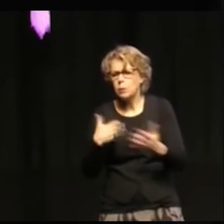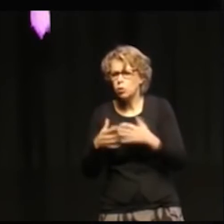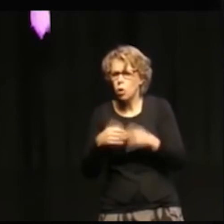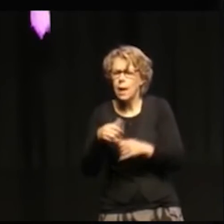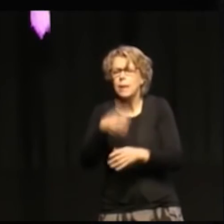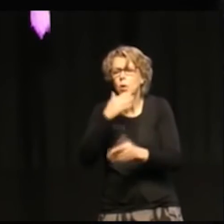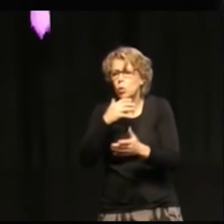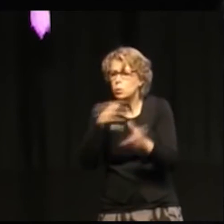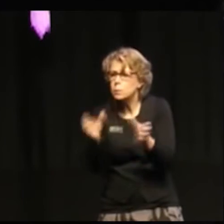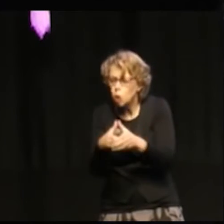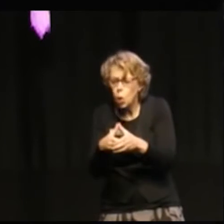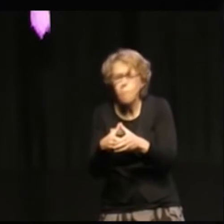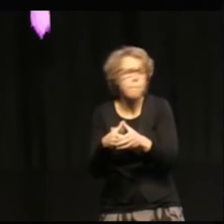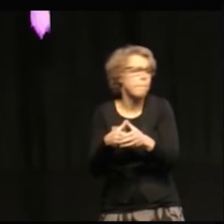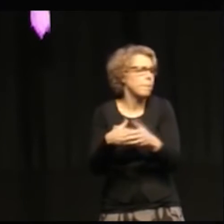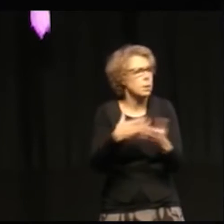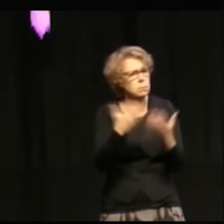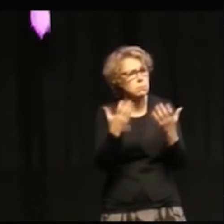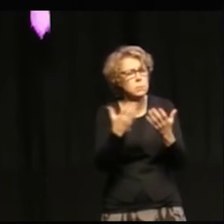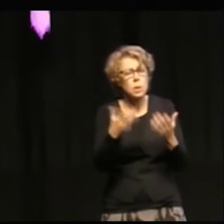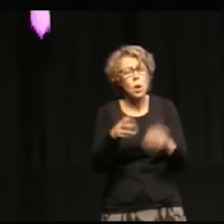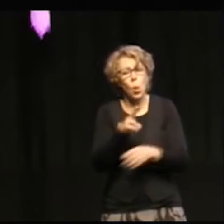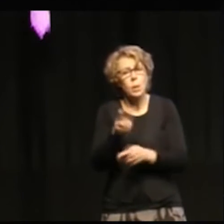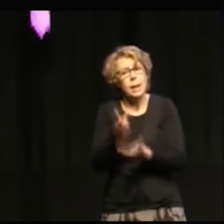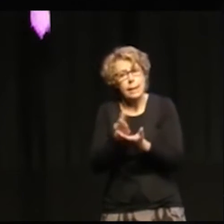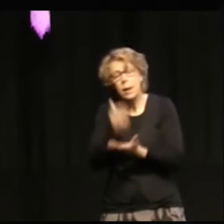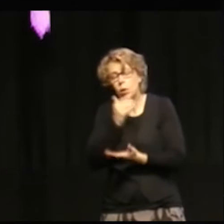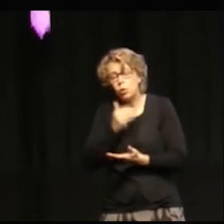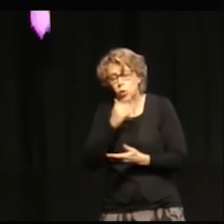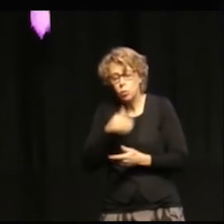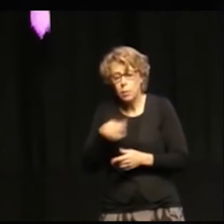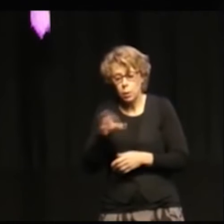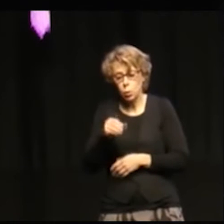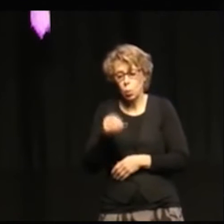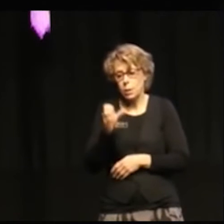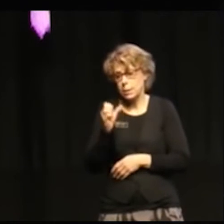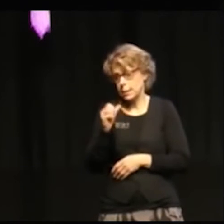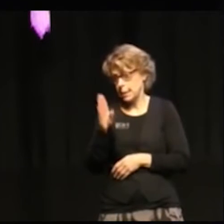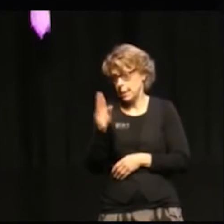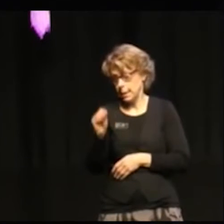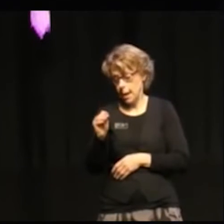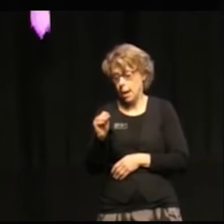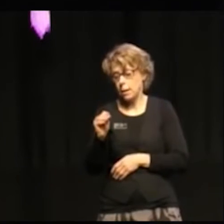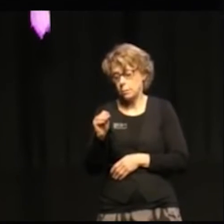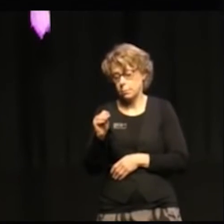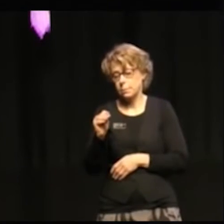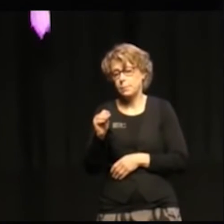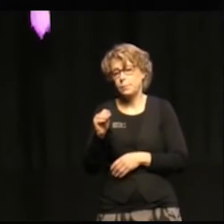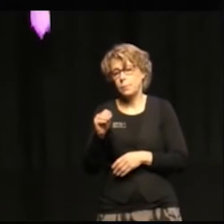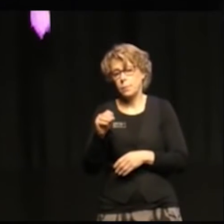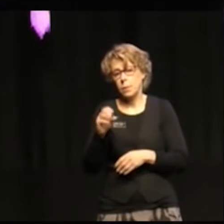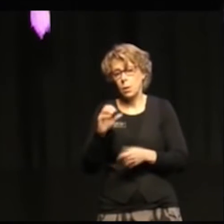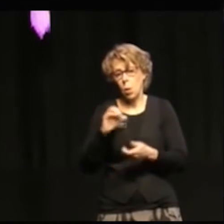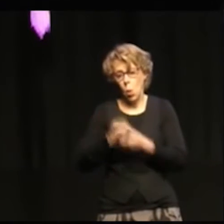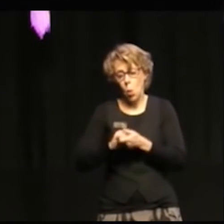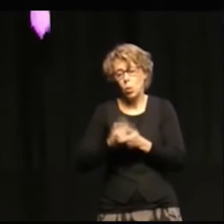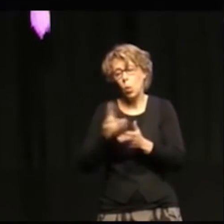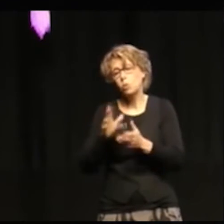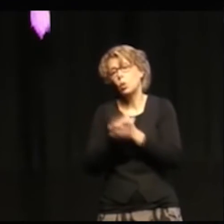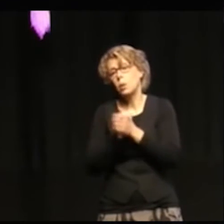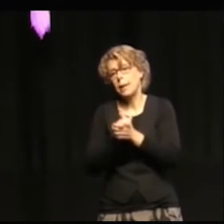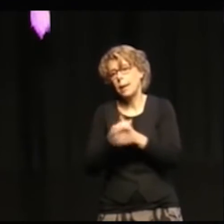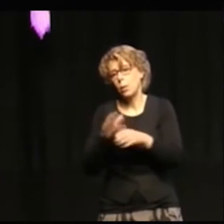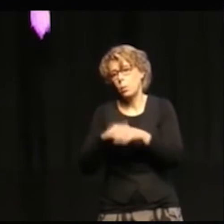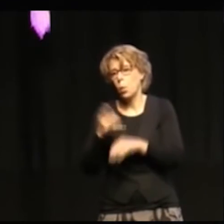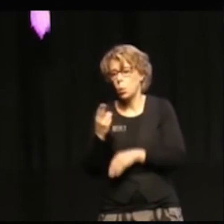Just vad det gäller ungdomar så har Sida och kollegor på UD varit